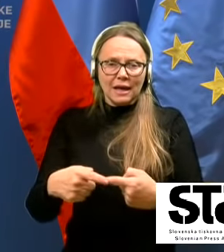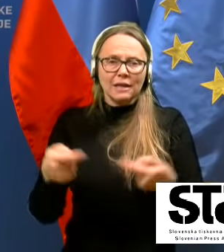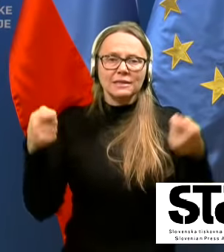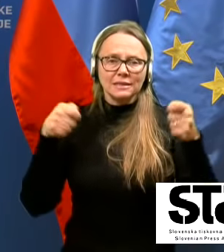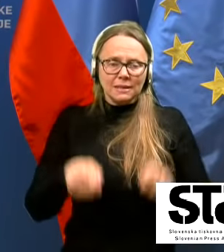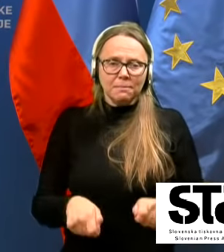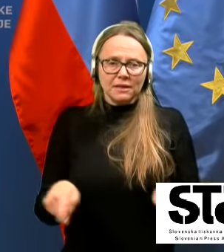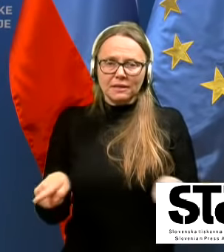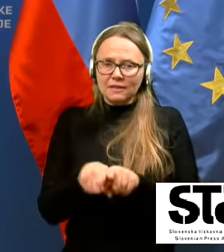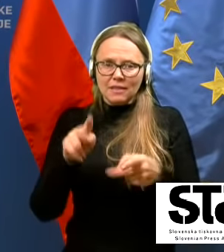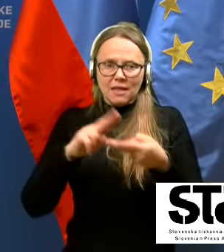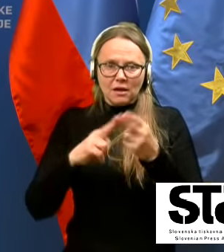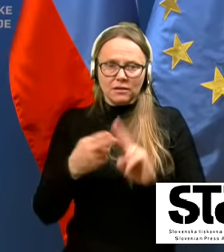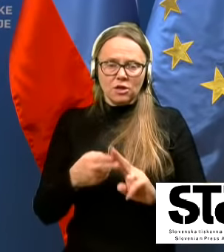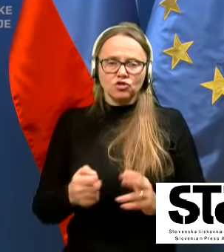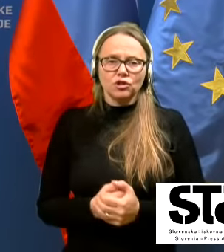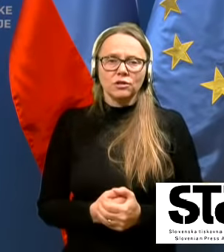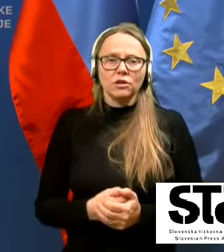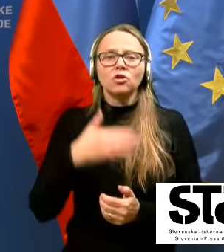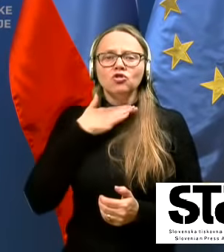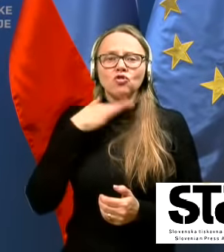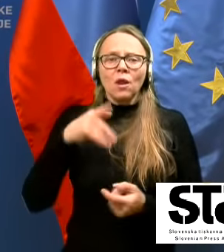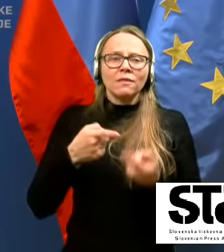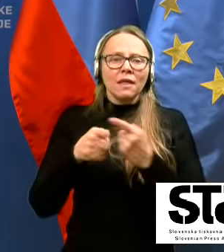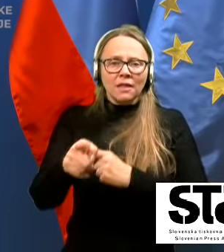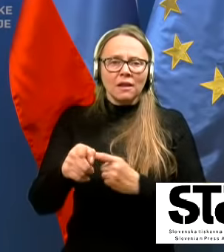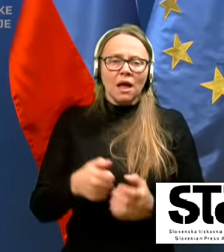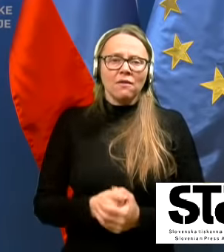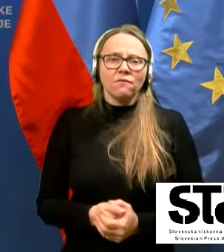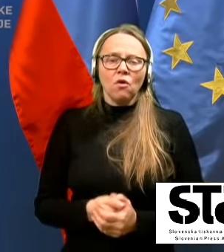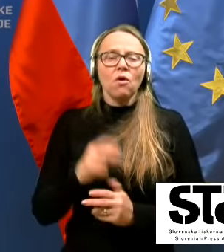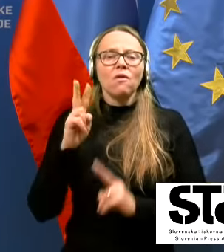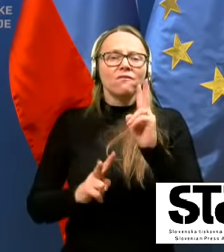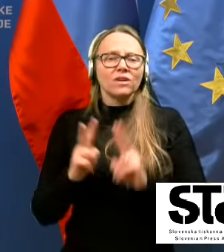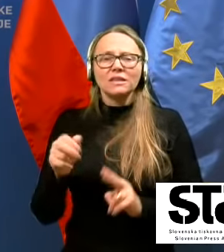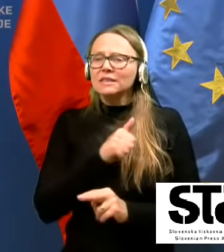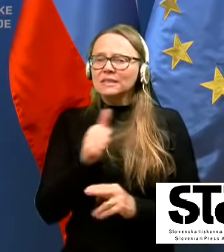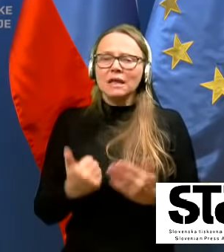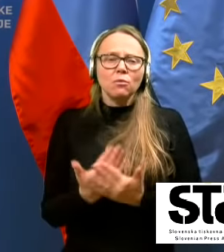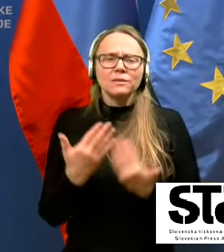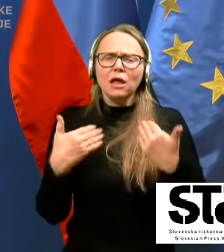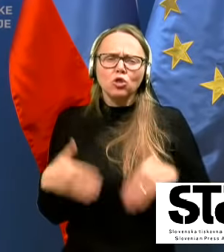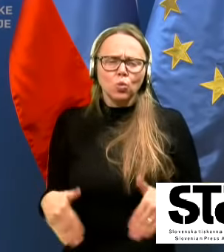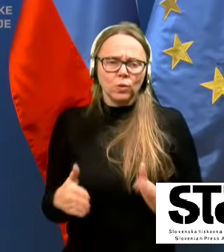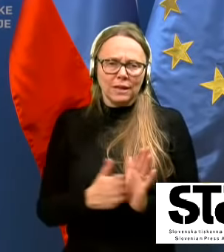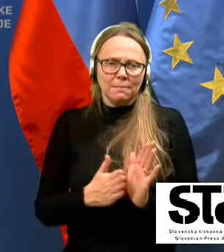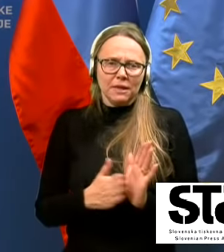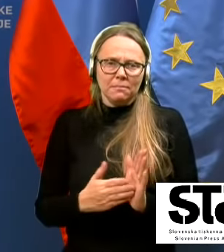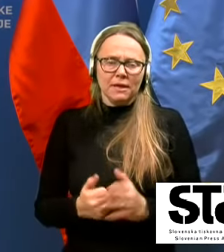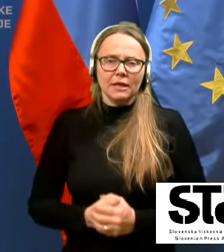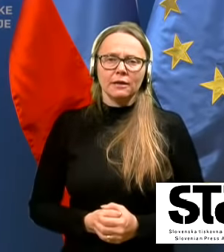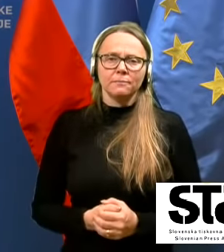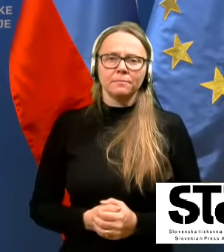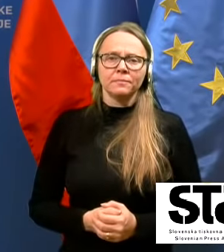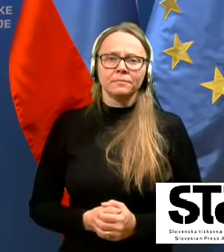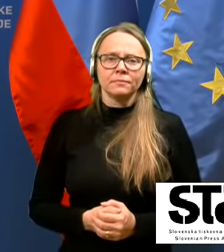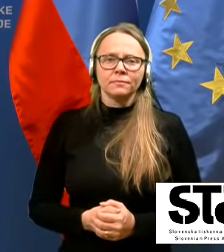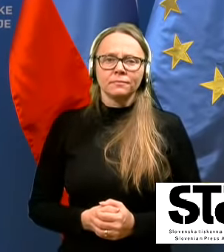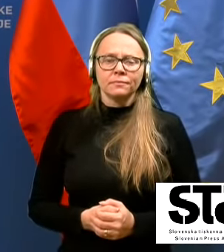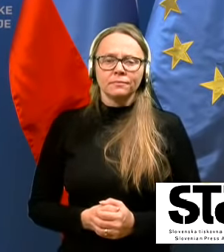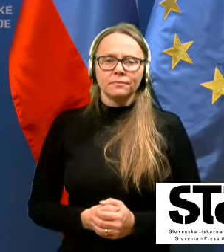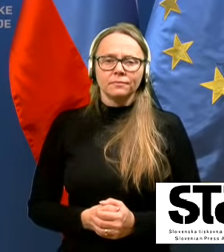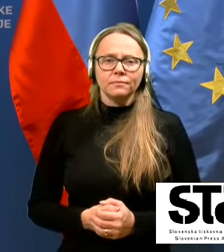zaprti na enak način oziroma šole in nadaljavo, vrtci samo za nujne primere, ker